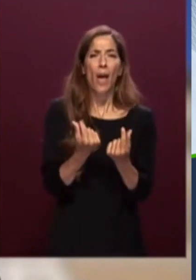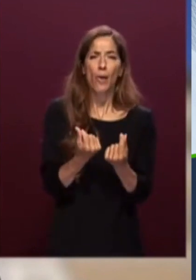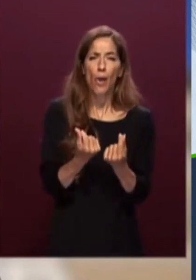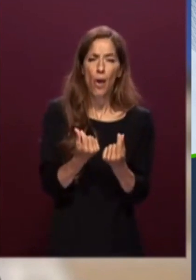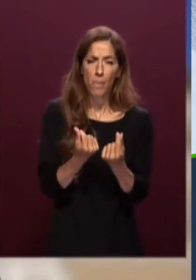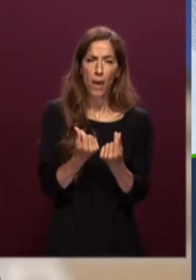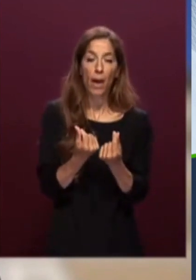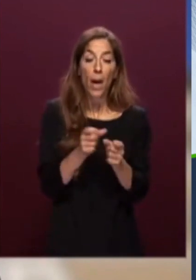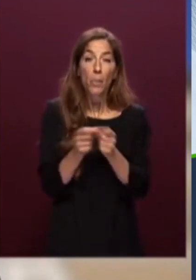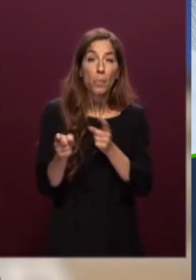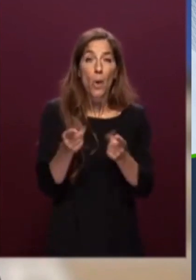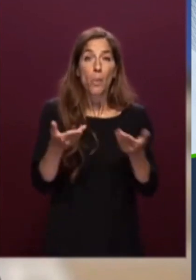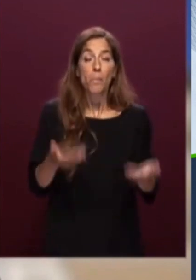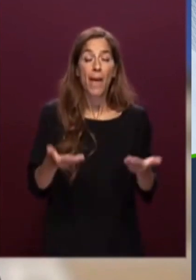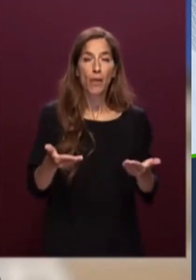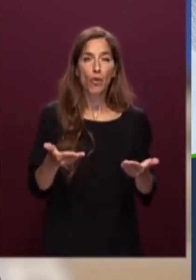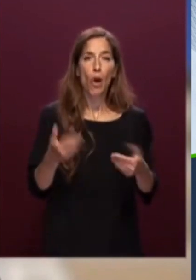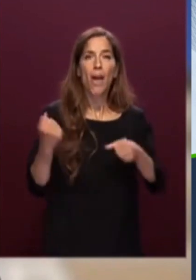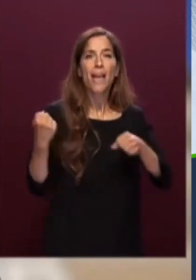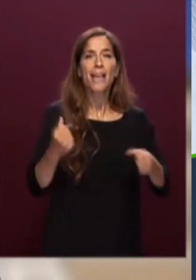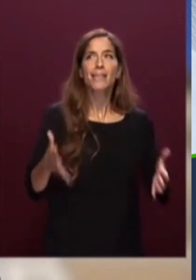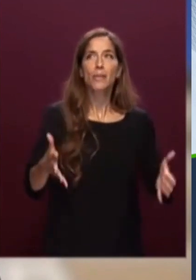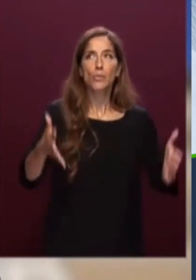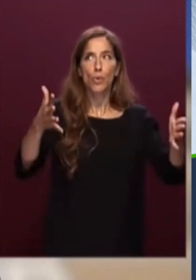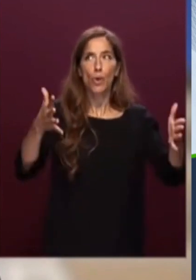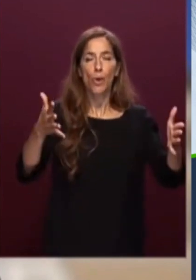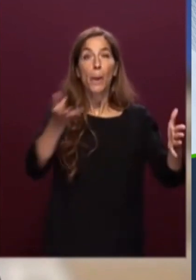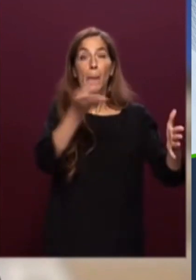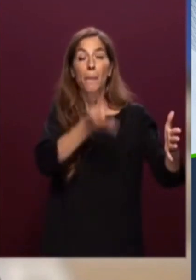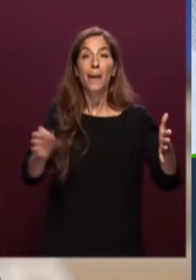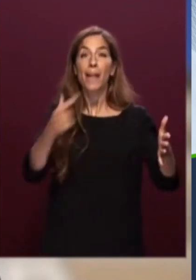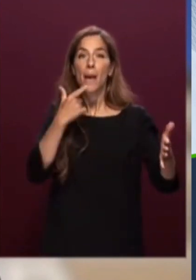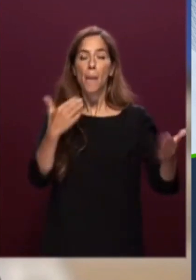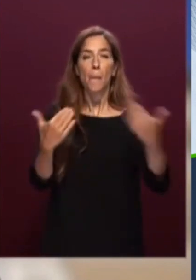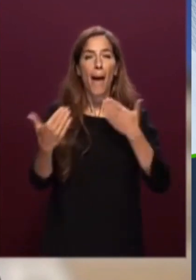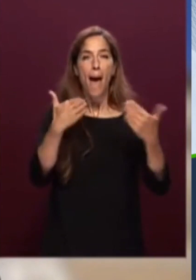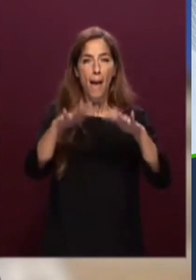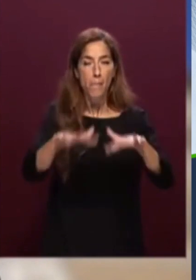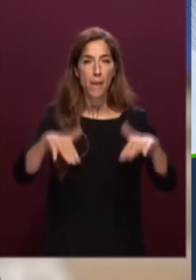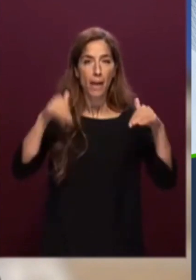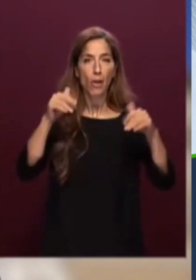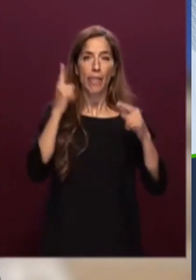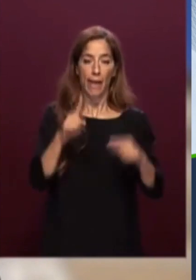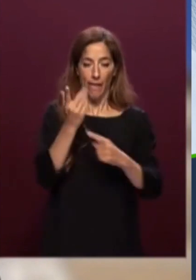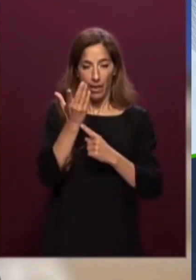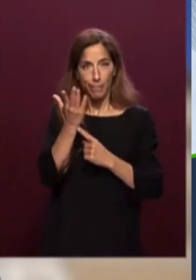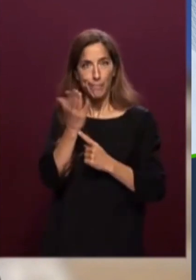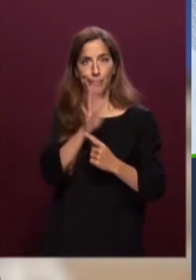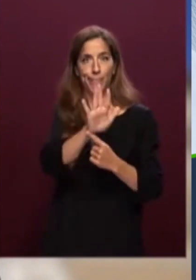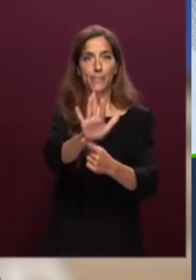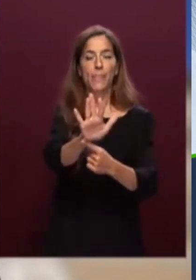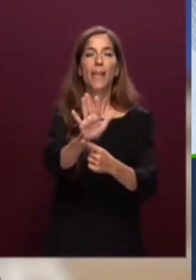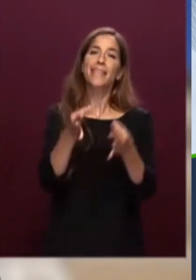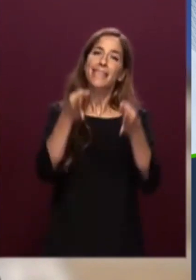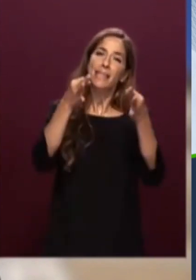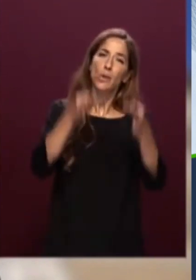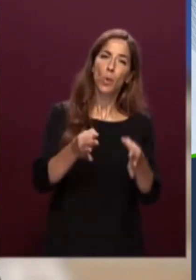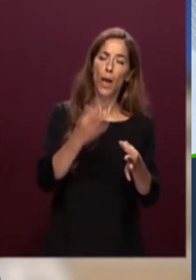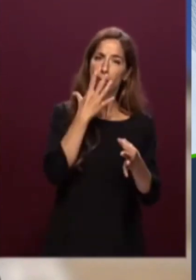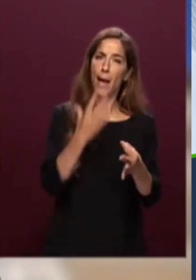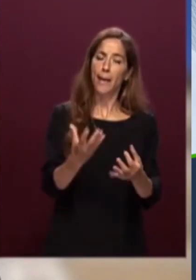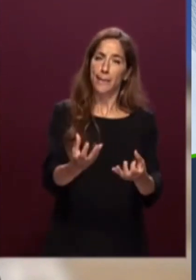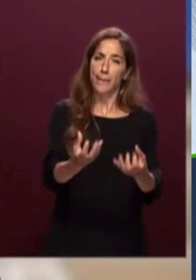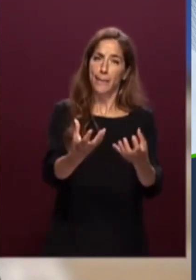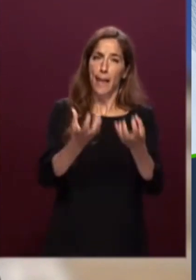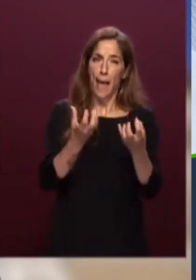in particolare il Parlamento devono rappresentare un faro di sicurezza e serietà ancor più che in altri momenti